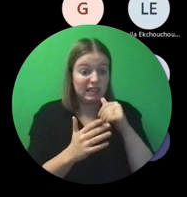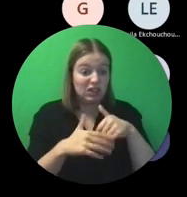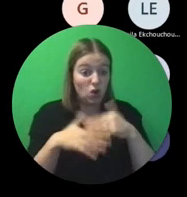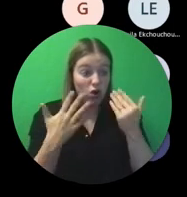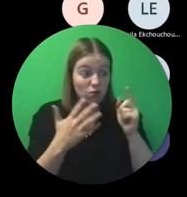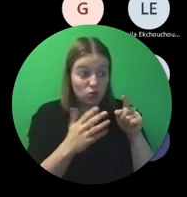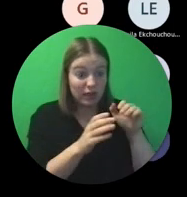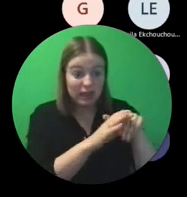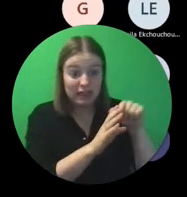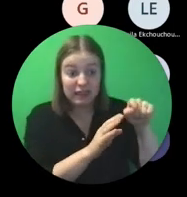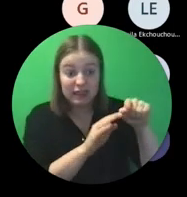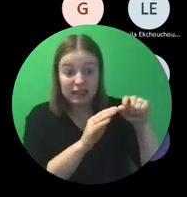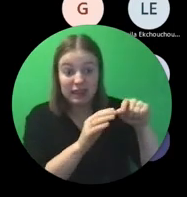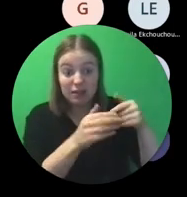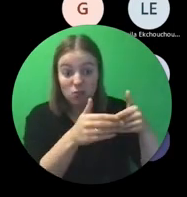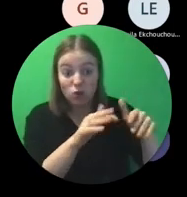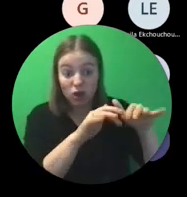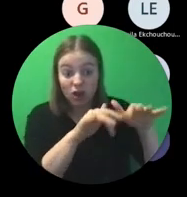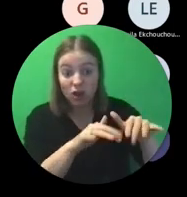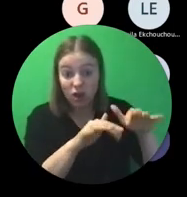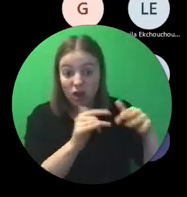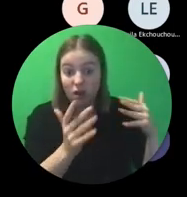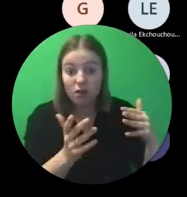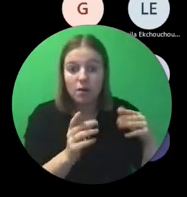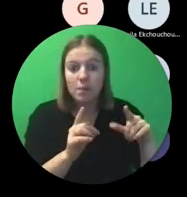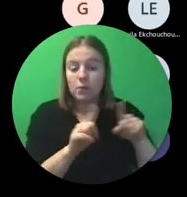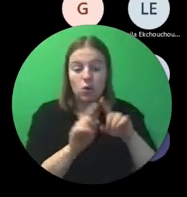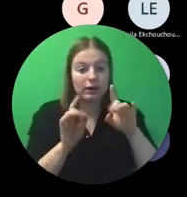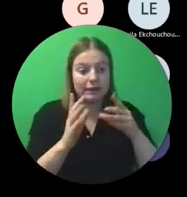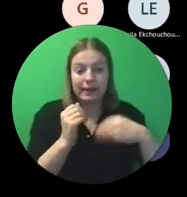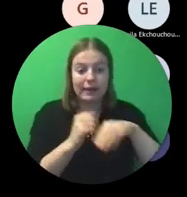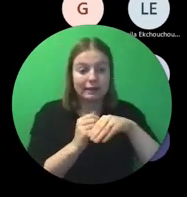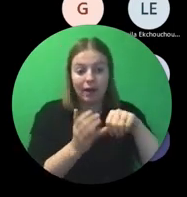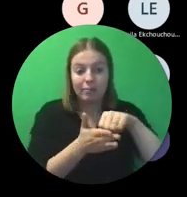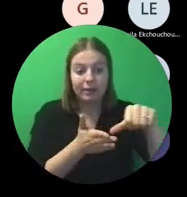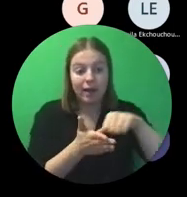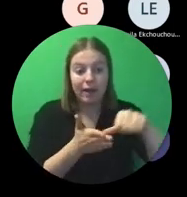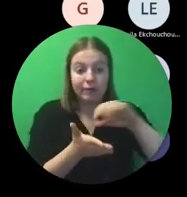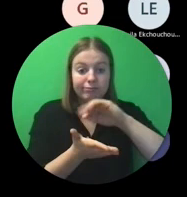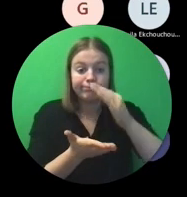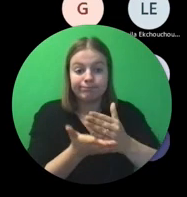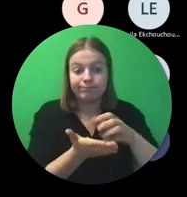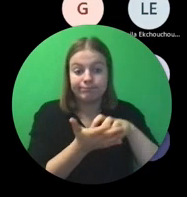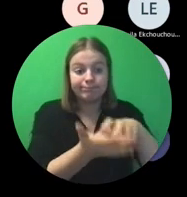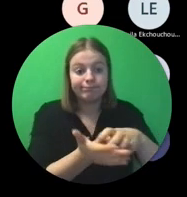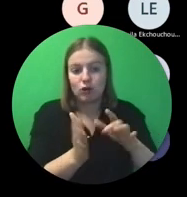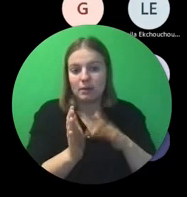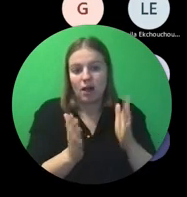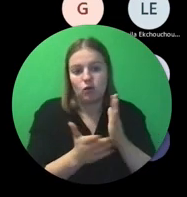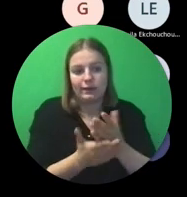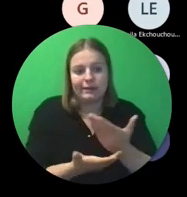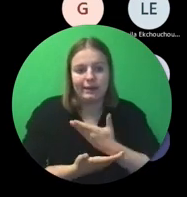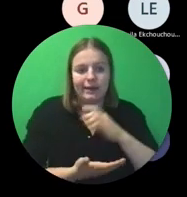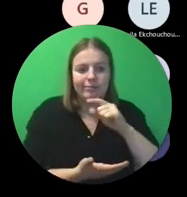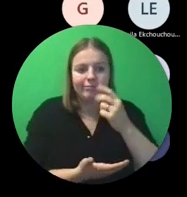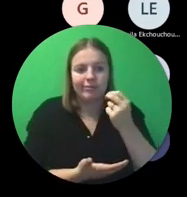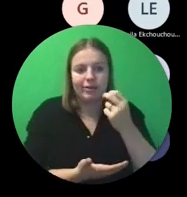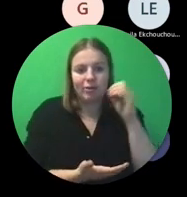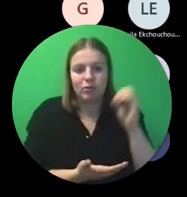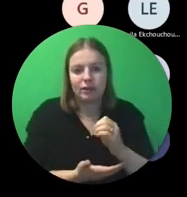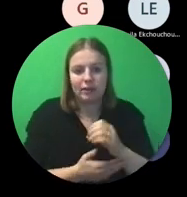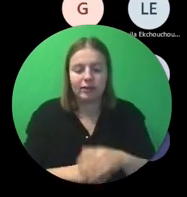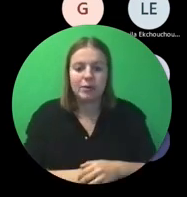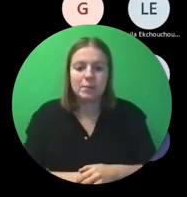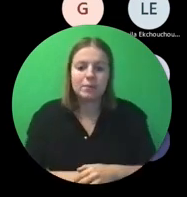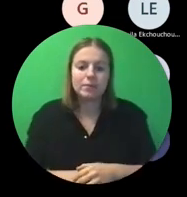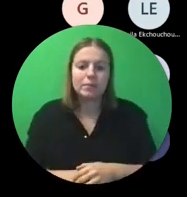gebeuren. En je krijgt ook geen extra betaling tussentijds daarvoor. Want je hebt ook al 80% gekregen. Eindrapport is zelfs als